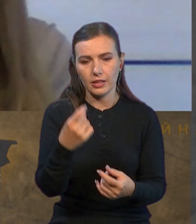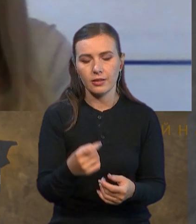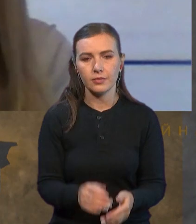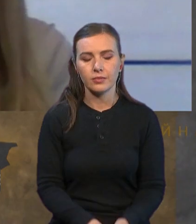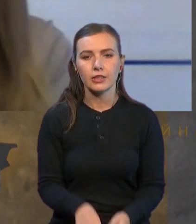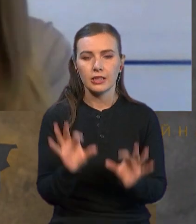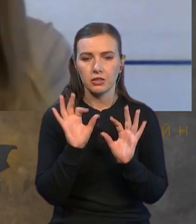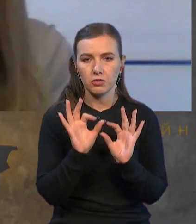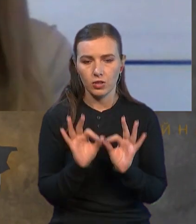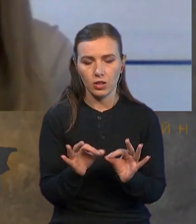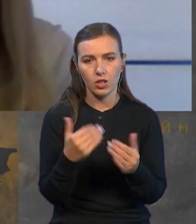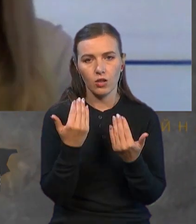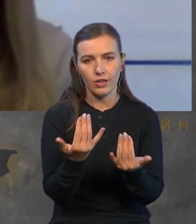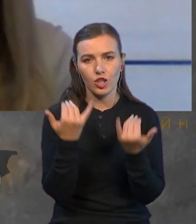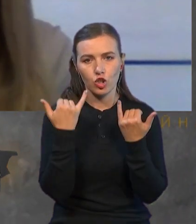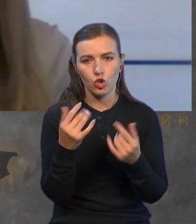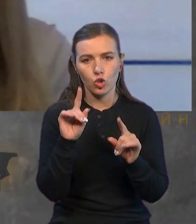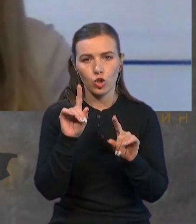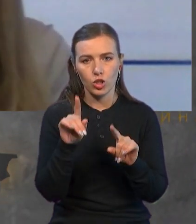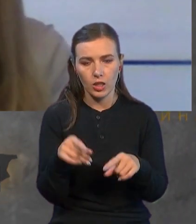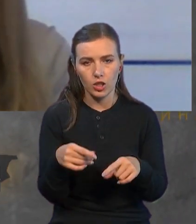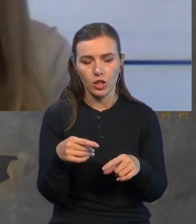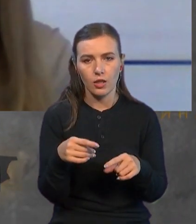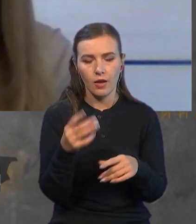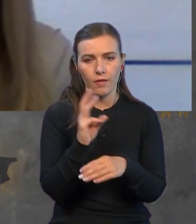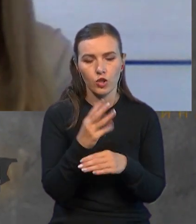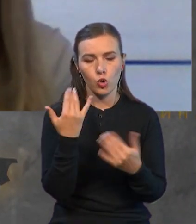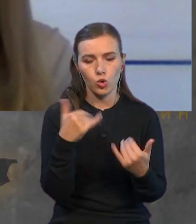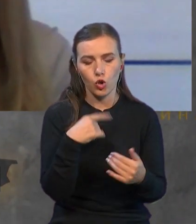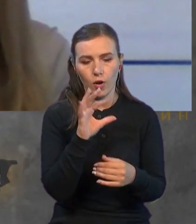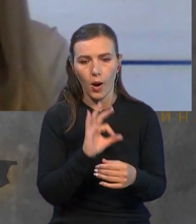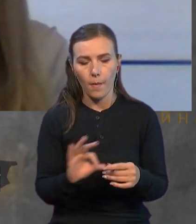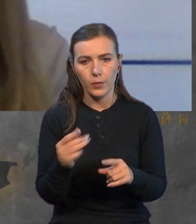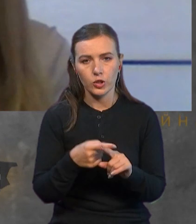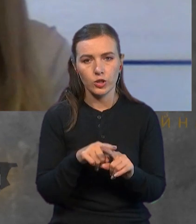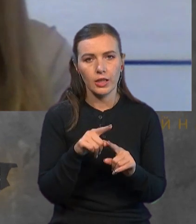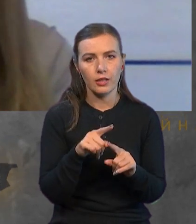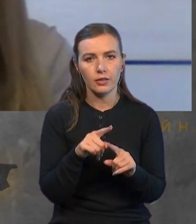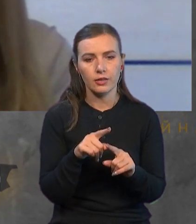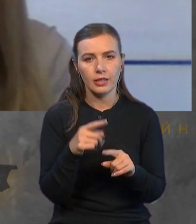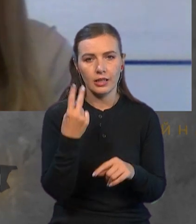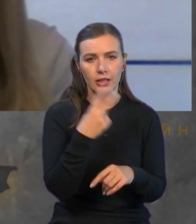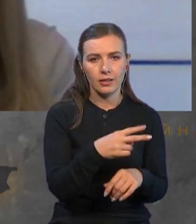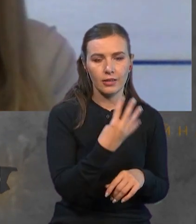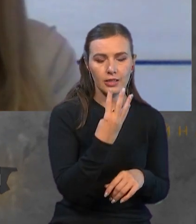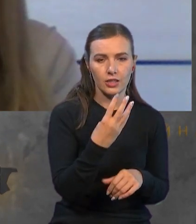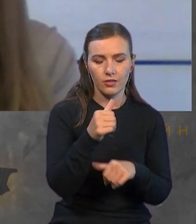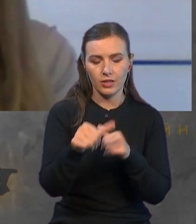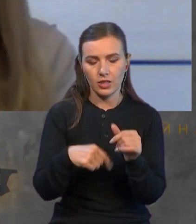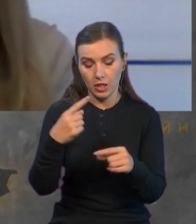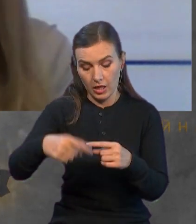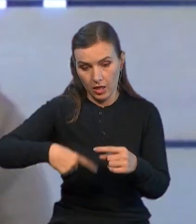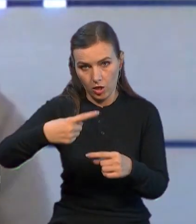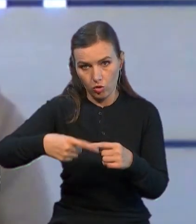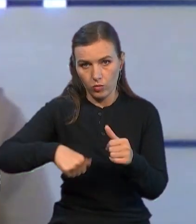Звичайно, ви сьогодні теж в сюжеті говорили про те, що це 24 рік, наступний рік.